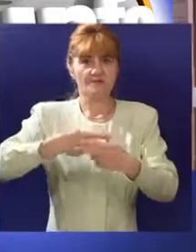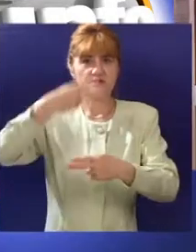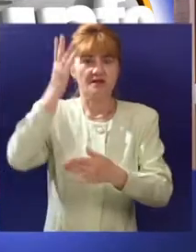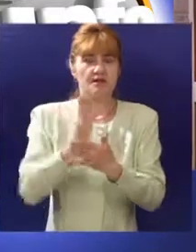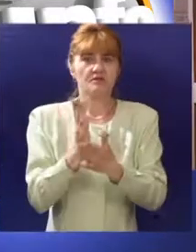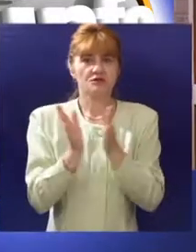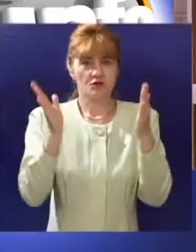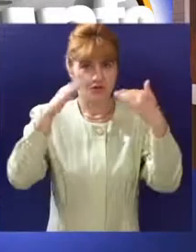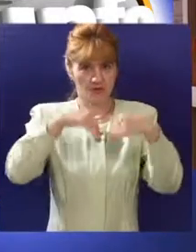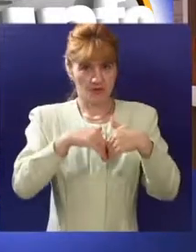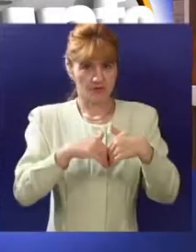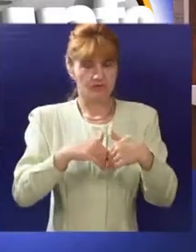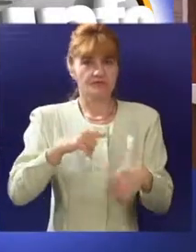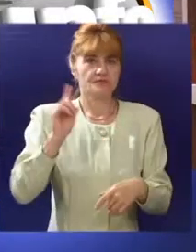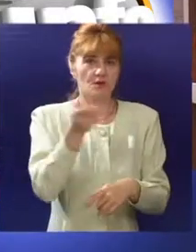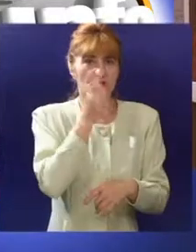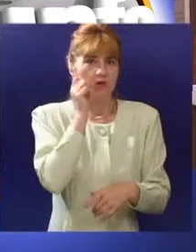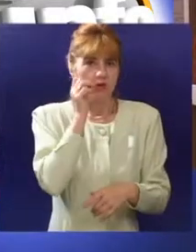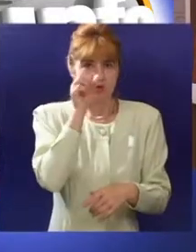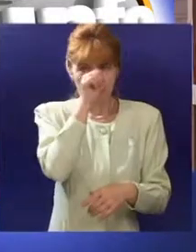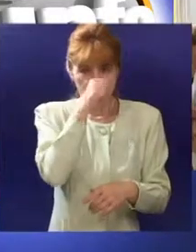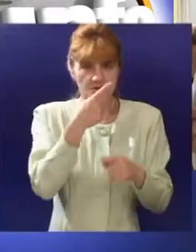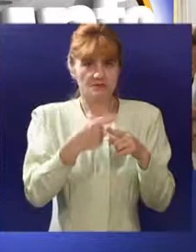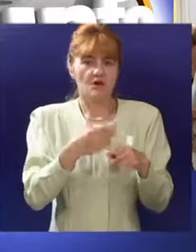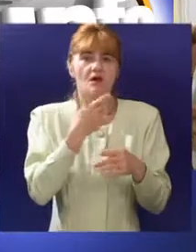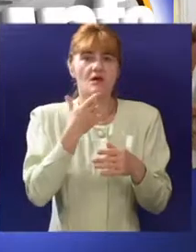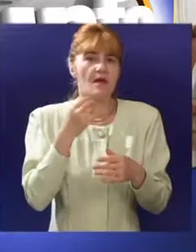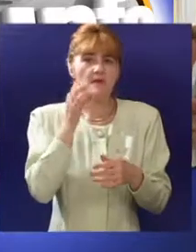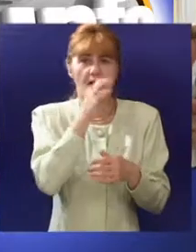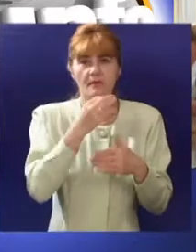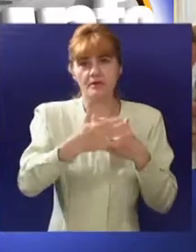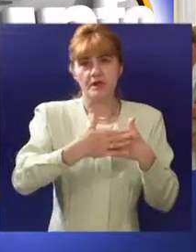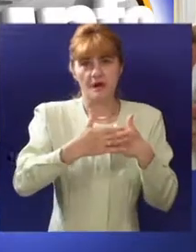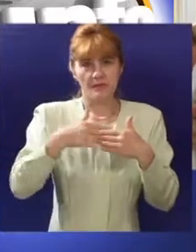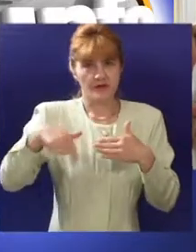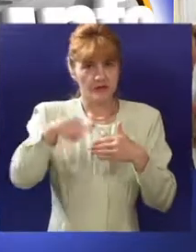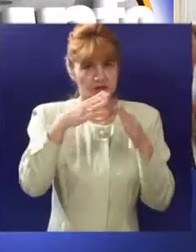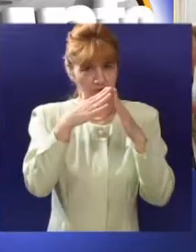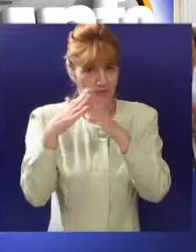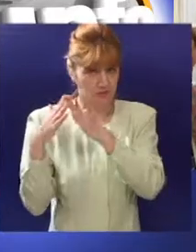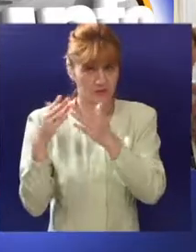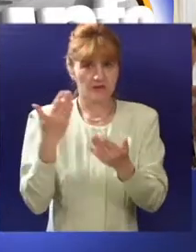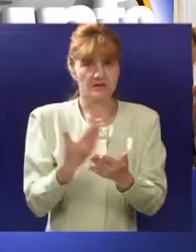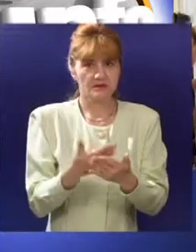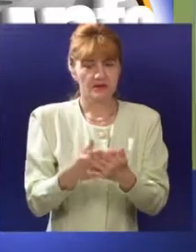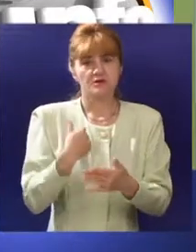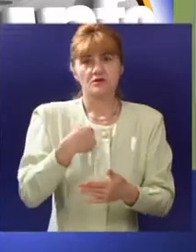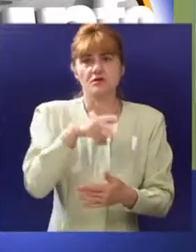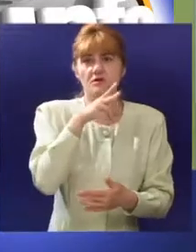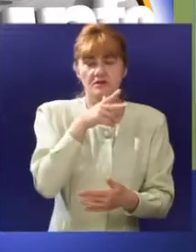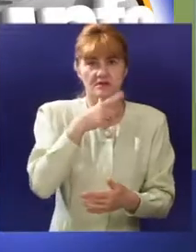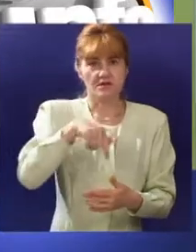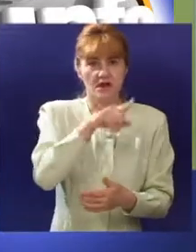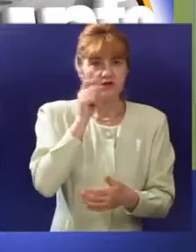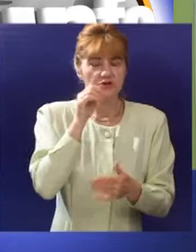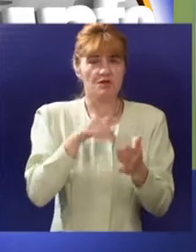predviđene za rušenje. Građani Peščare su negodovali jer su ostali bez apoteke u relativnoj blizini. Stoga su podneli inicijativu da se